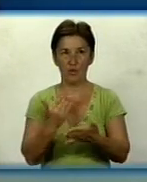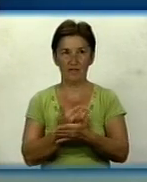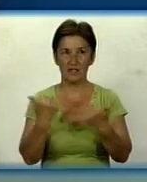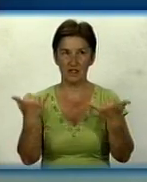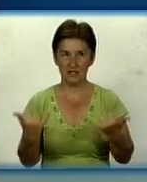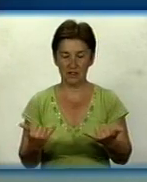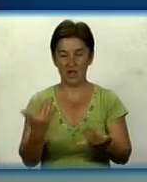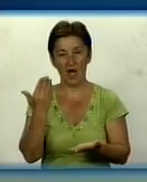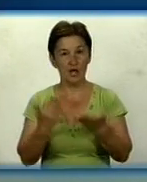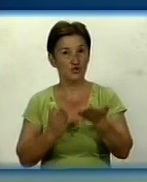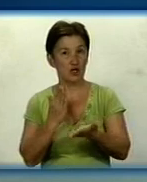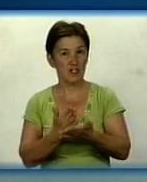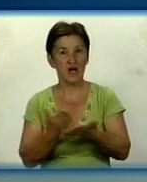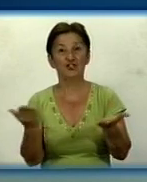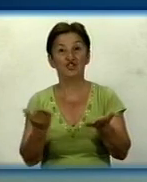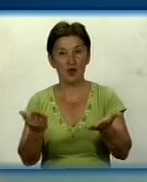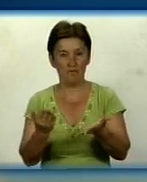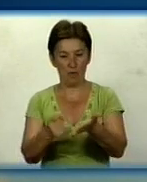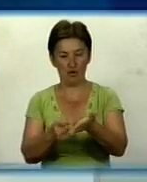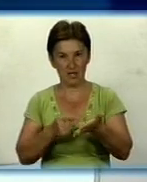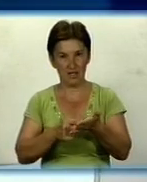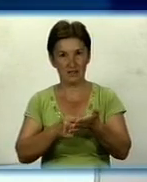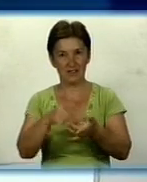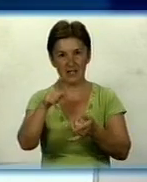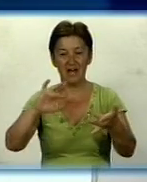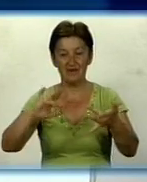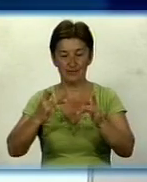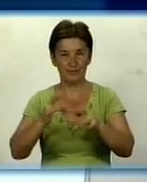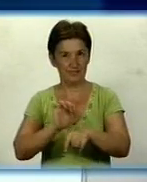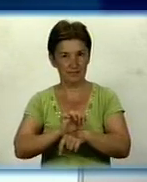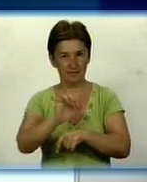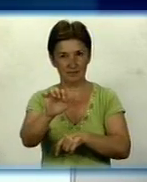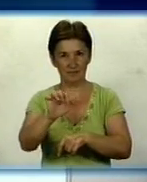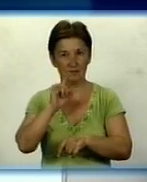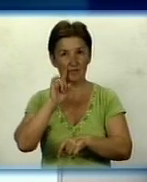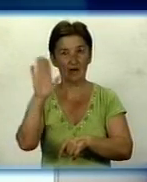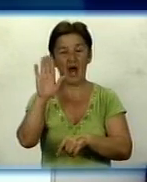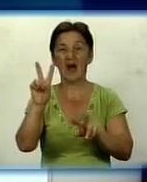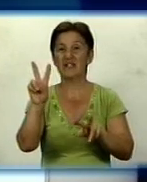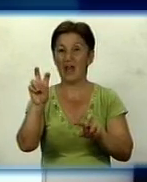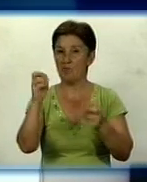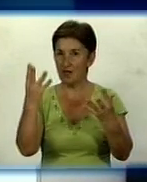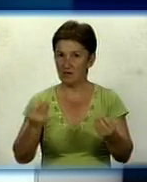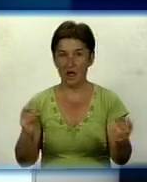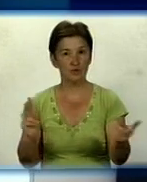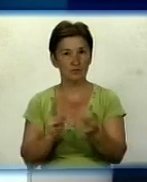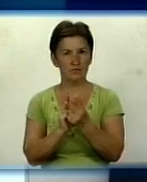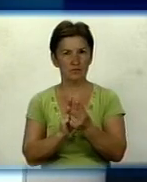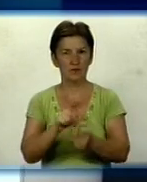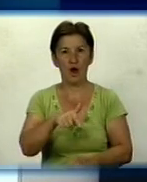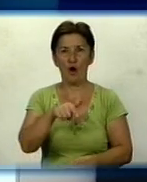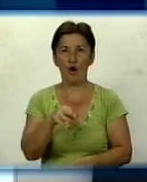чим поділитись, пишіть на нашу електронну адресу. Ми ж з вами прощаємось ненадовго. В програмі «Тема дня» ми зустрінемось з Олександром